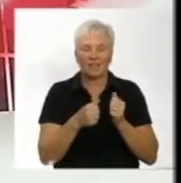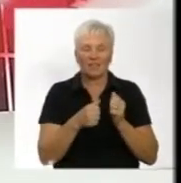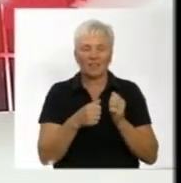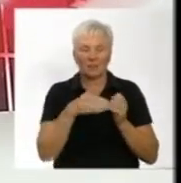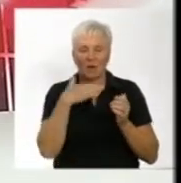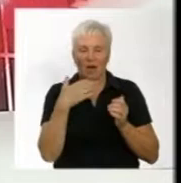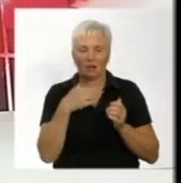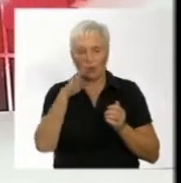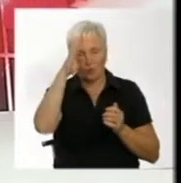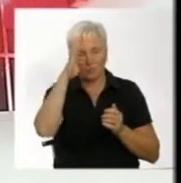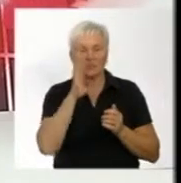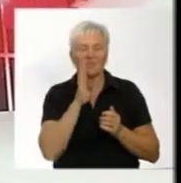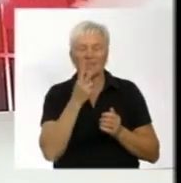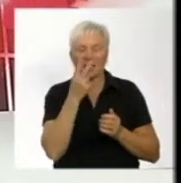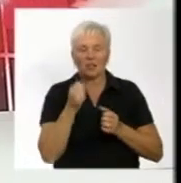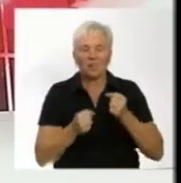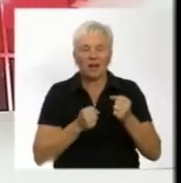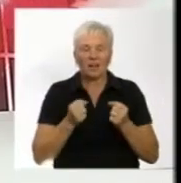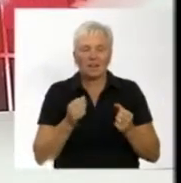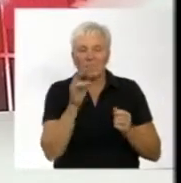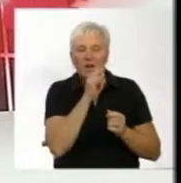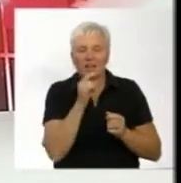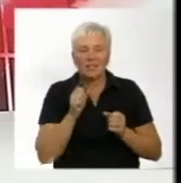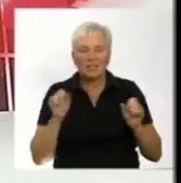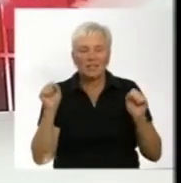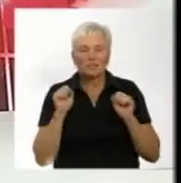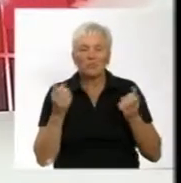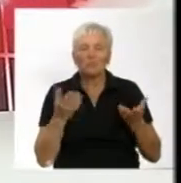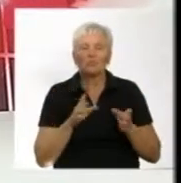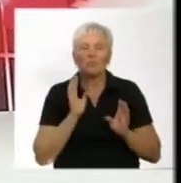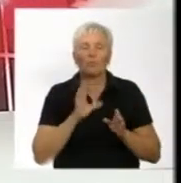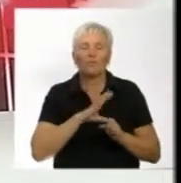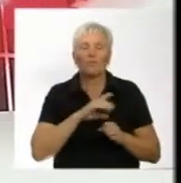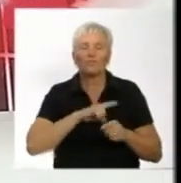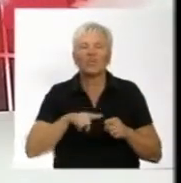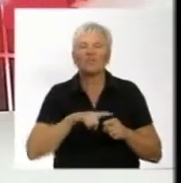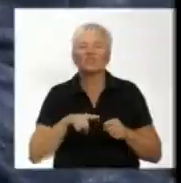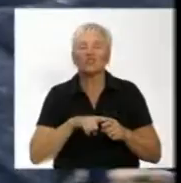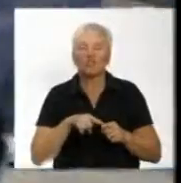долали вістань, маленькі спортсмени та хто став найшвидшим, знає Олена Карбійська.